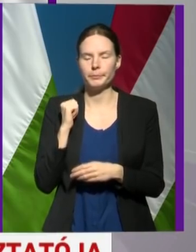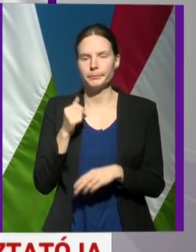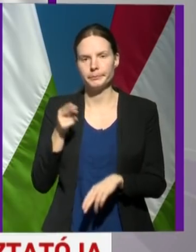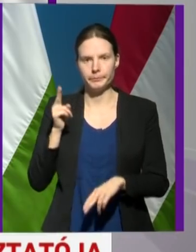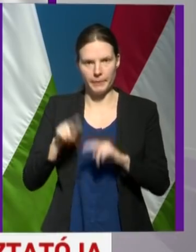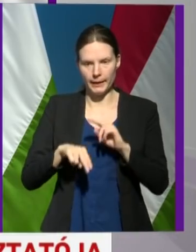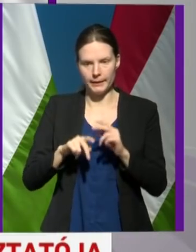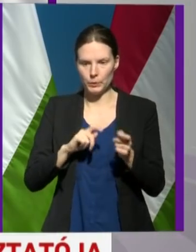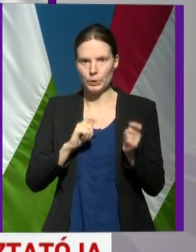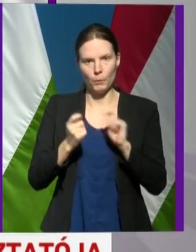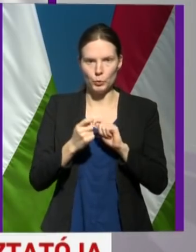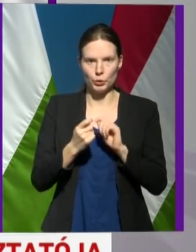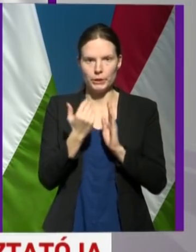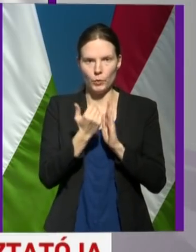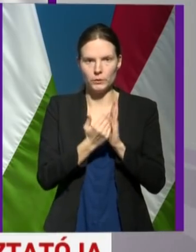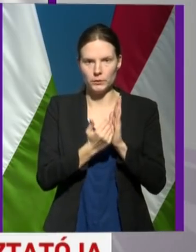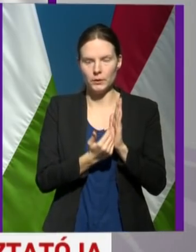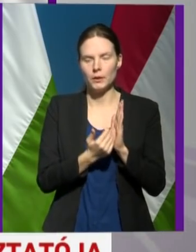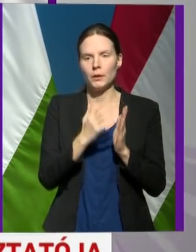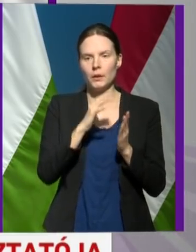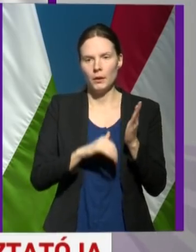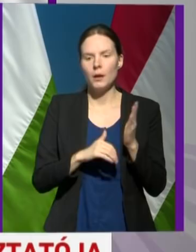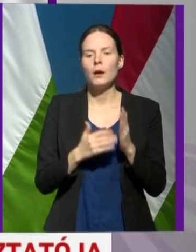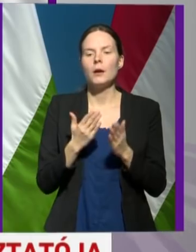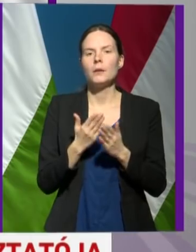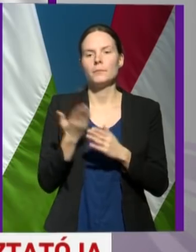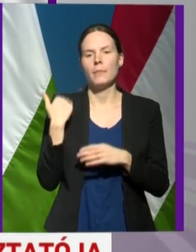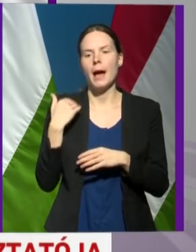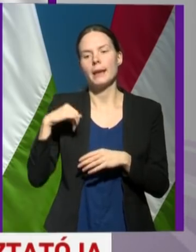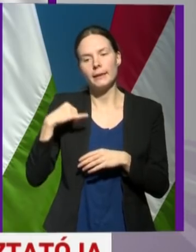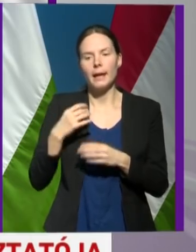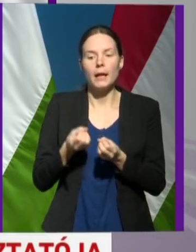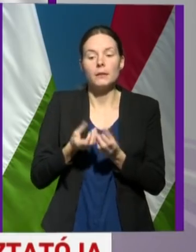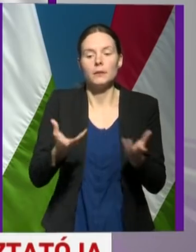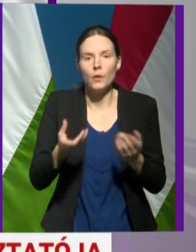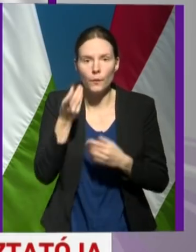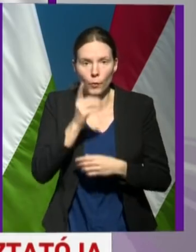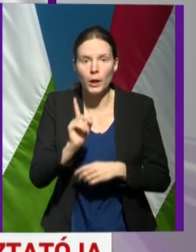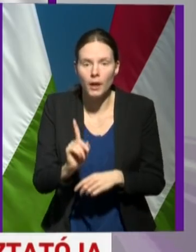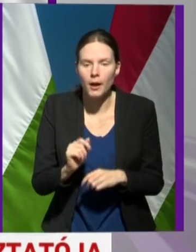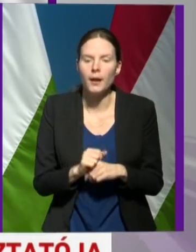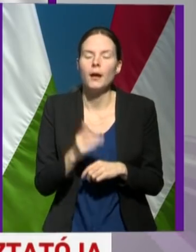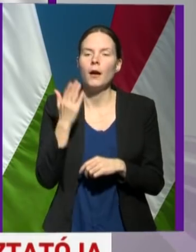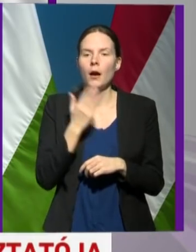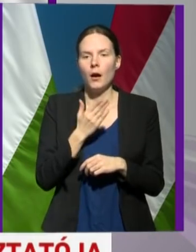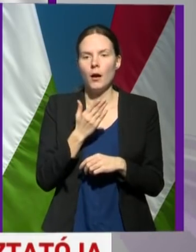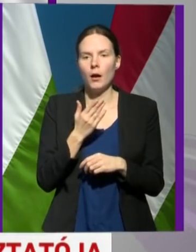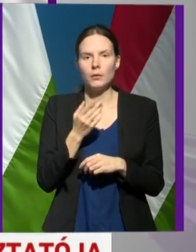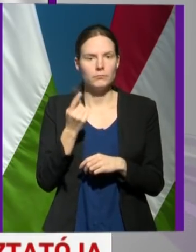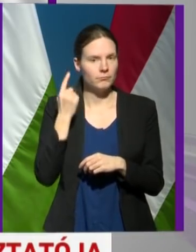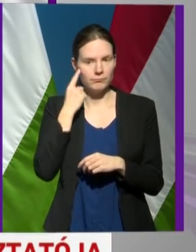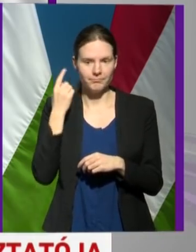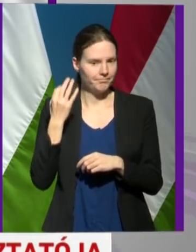módosított eljárásrend, amit tulajdonképpen reggel kiadtunk volna, ha nem jött volna az a hír,